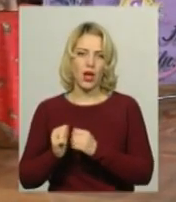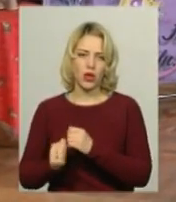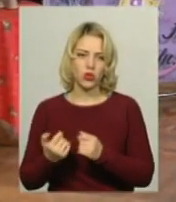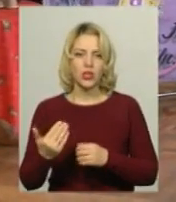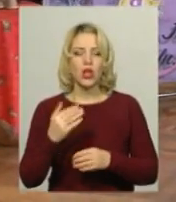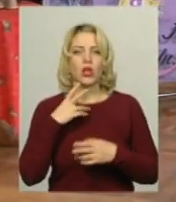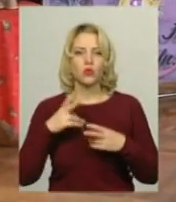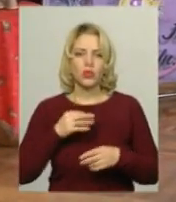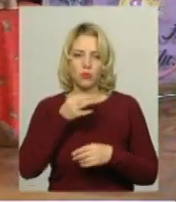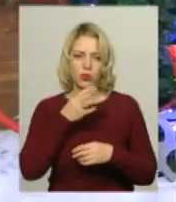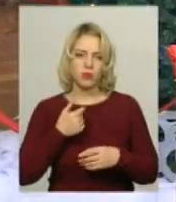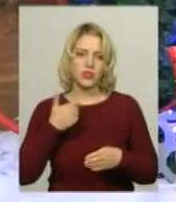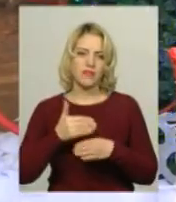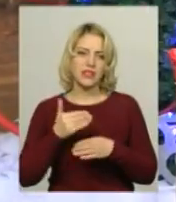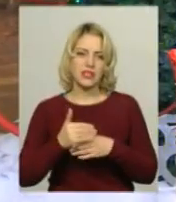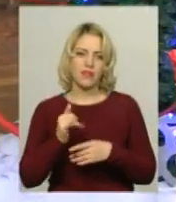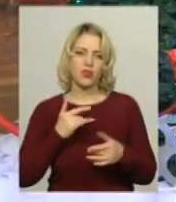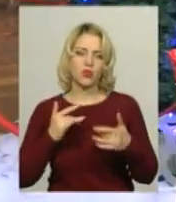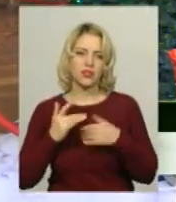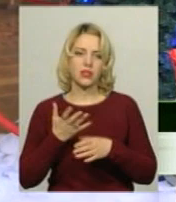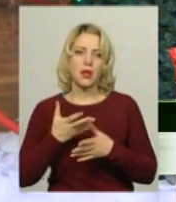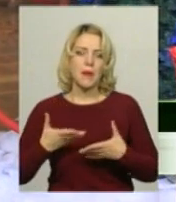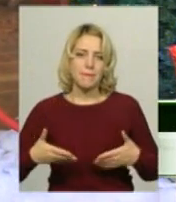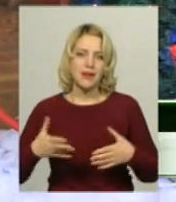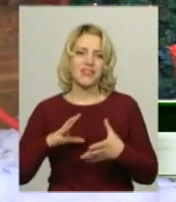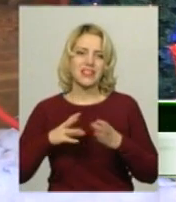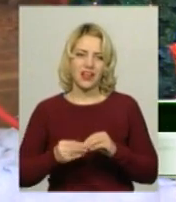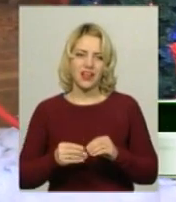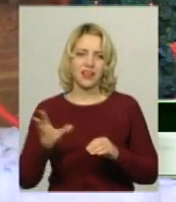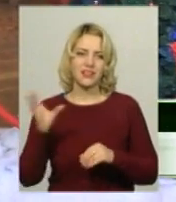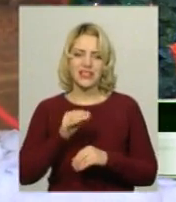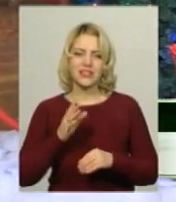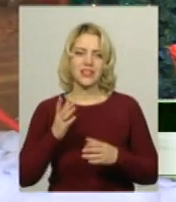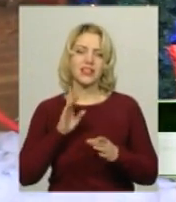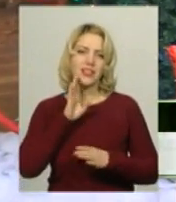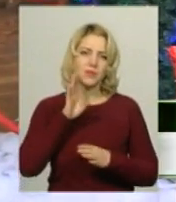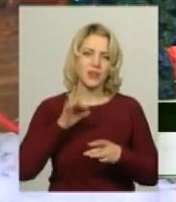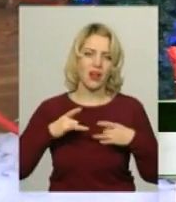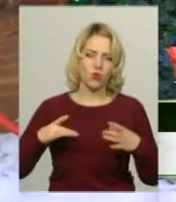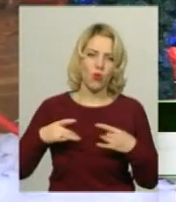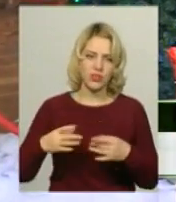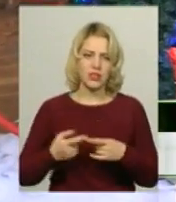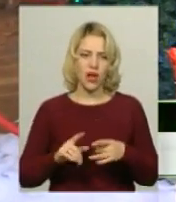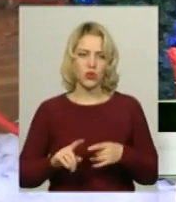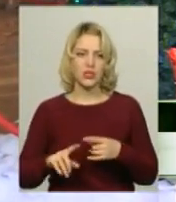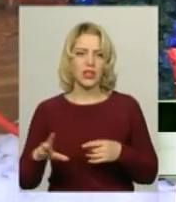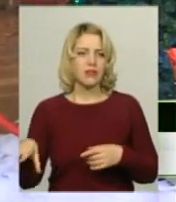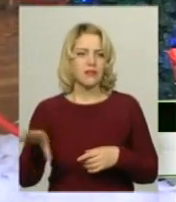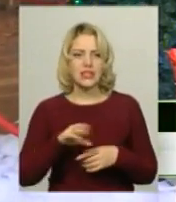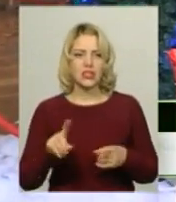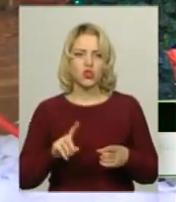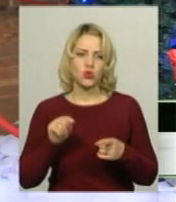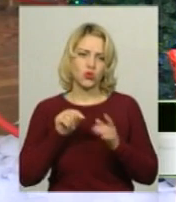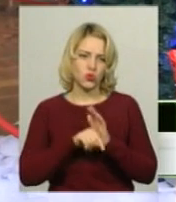цікавлять вистави та концерти. Ми взагалі відвідуємо всі ранкові заходи і взагалі все, що